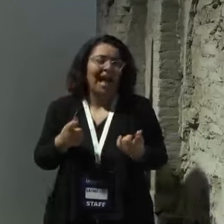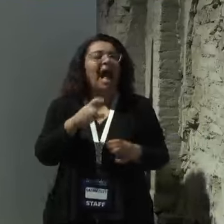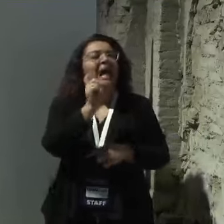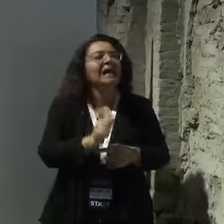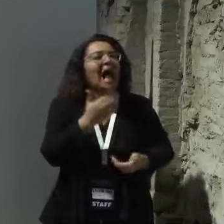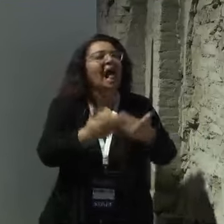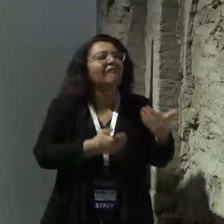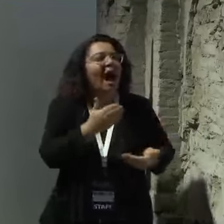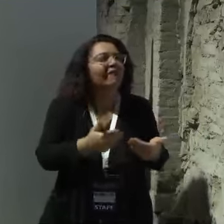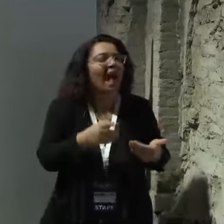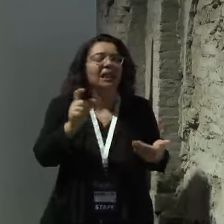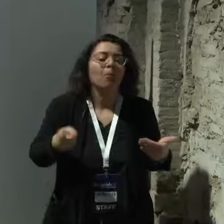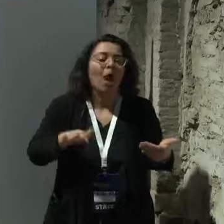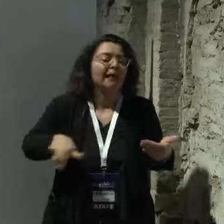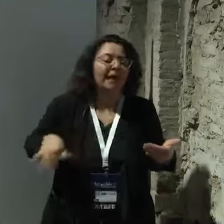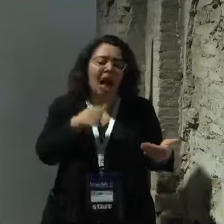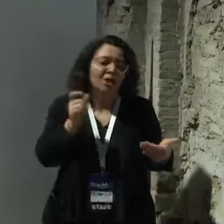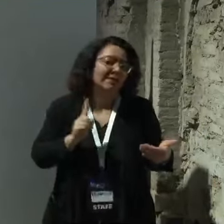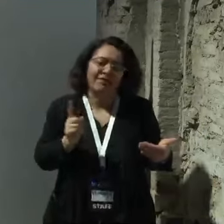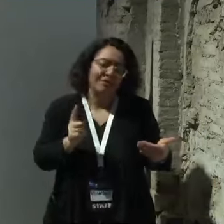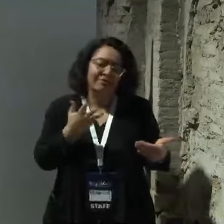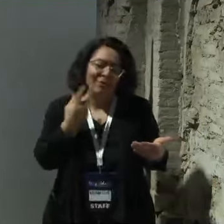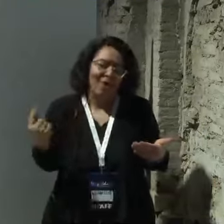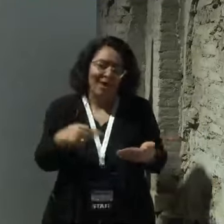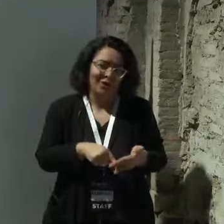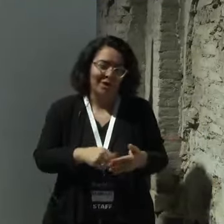nonostante la politica grazie a tutti voi grazie per i vostri impegni grazie